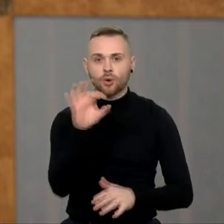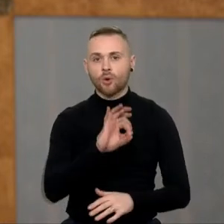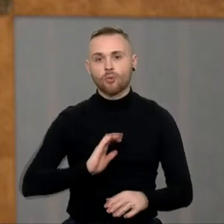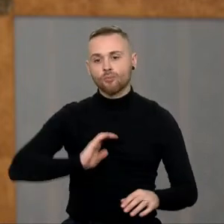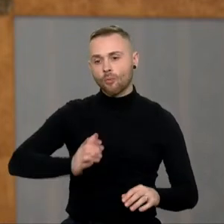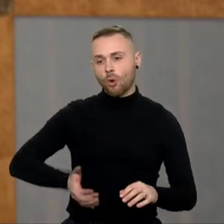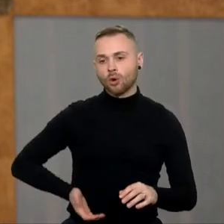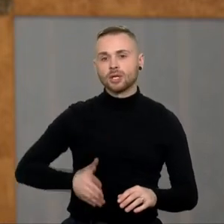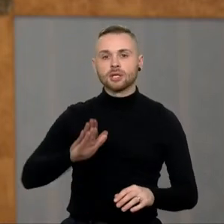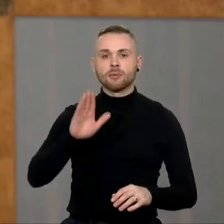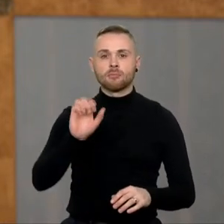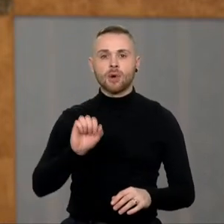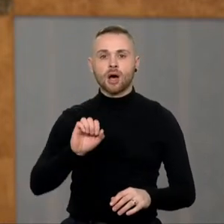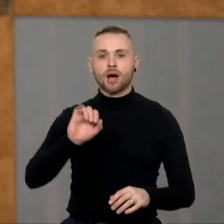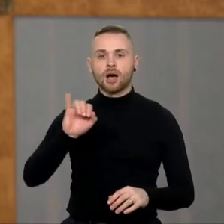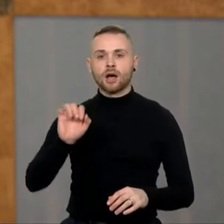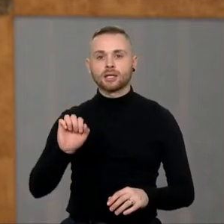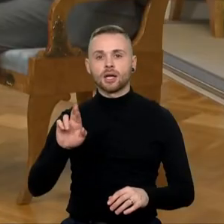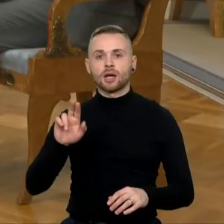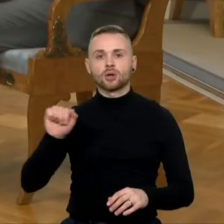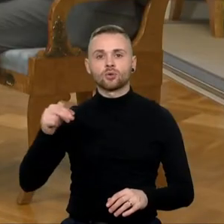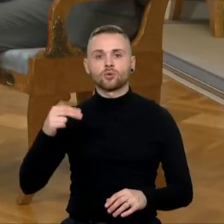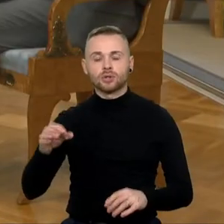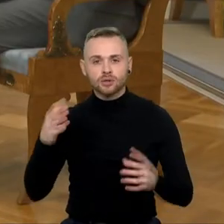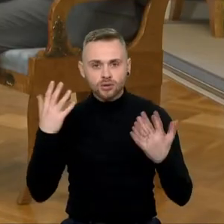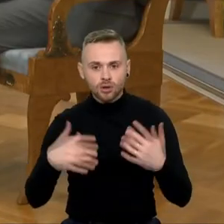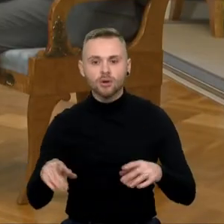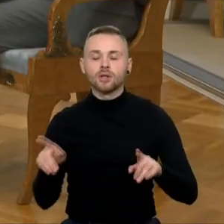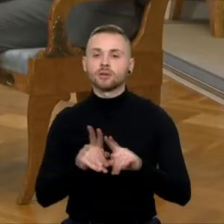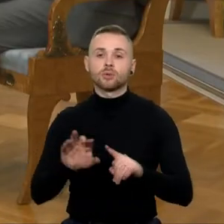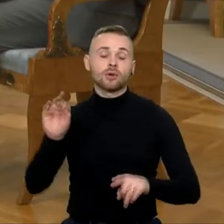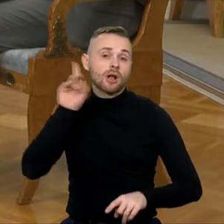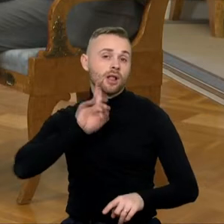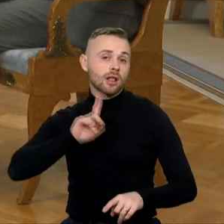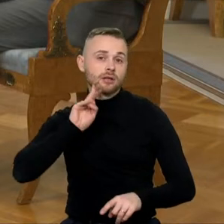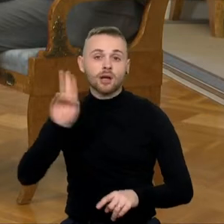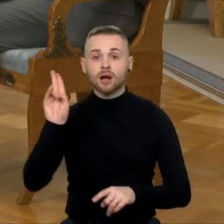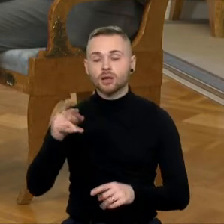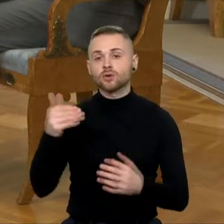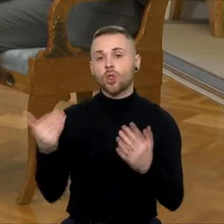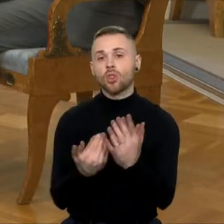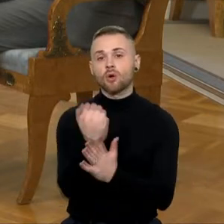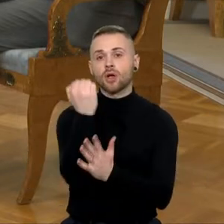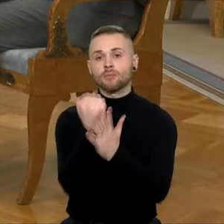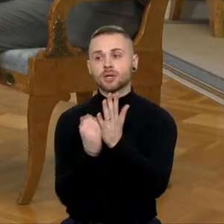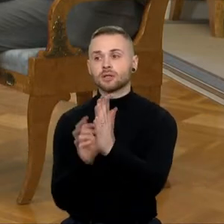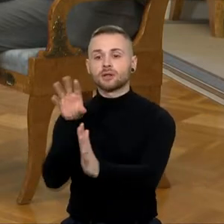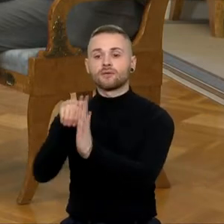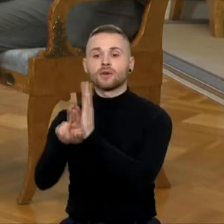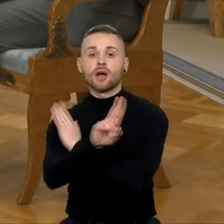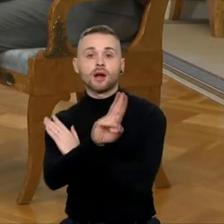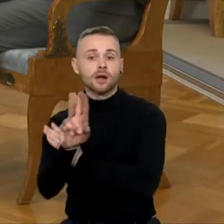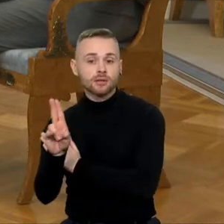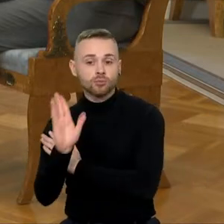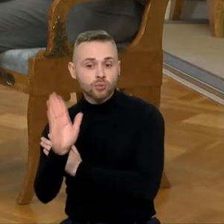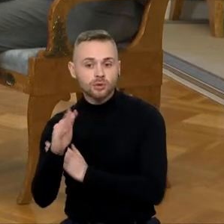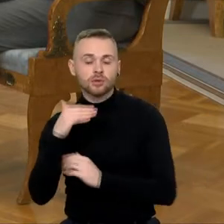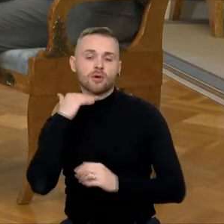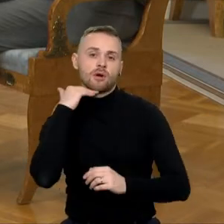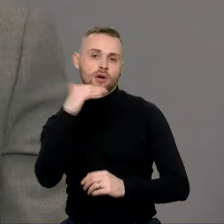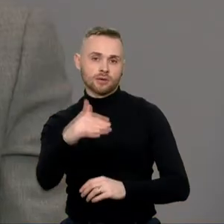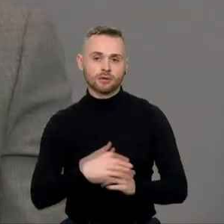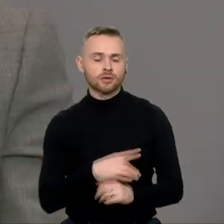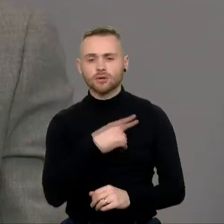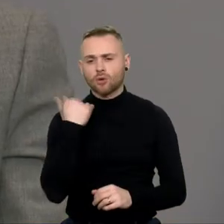taip pat. Ir taip pat sutarėme dėl kandidatų, kurie užėms ambasadorių postos atėtyje. Tai yra daug